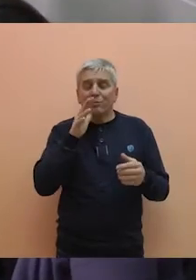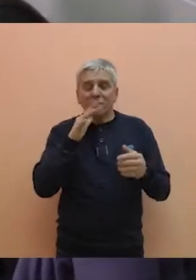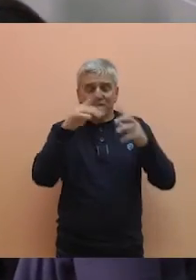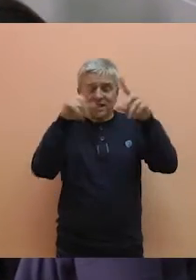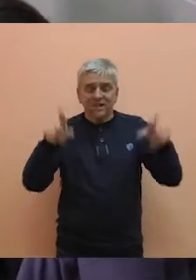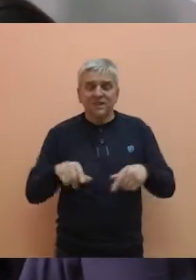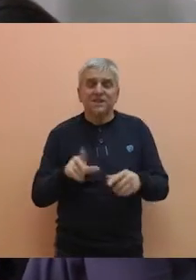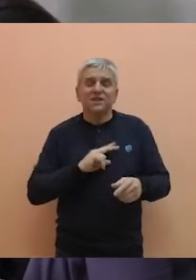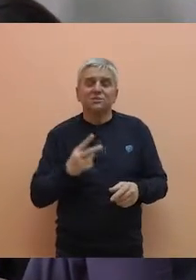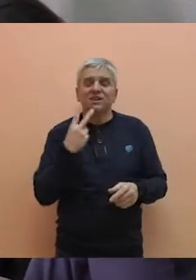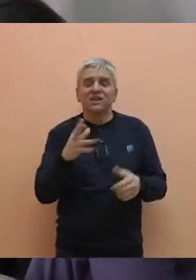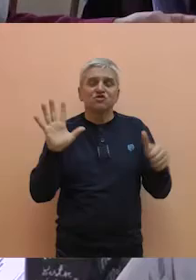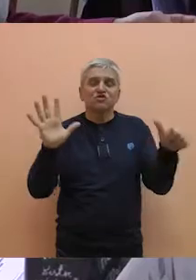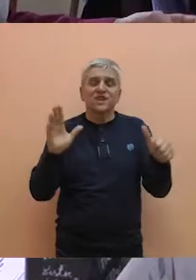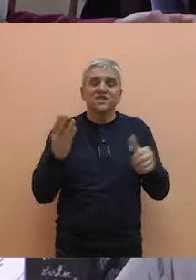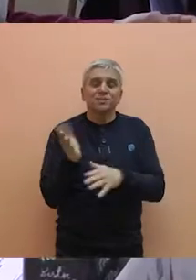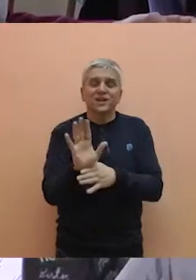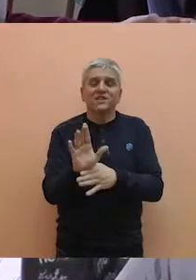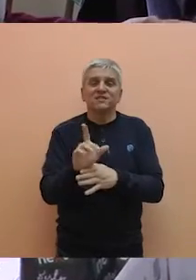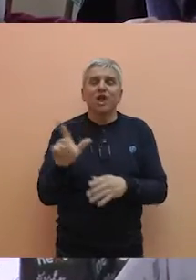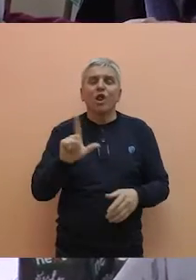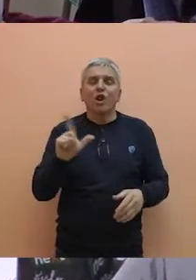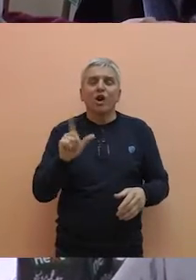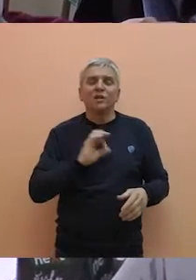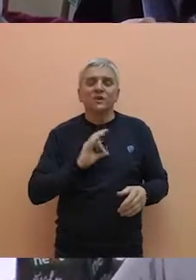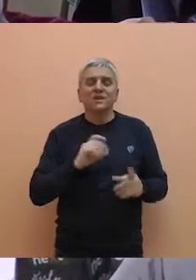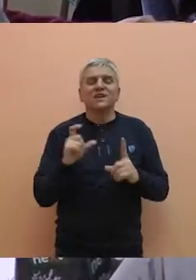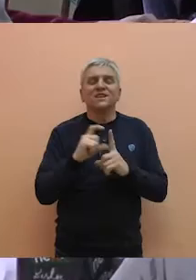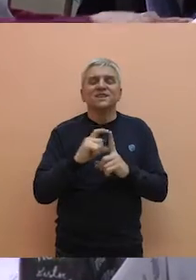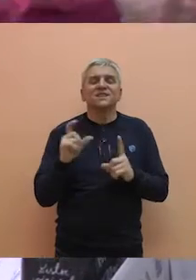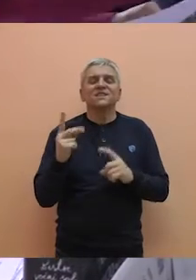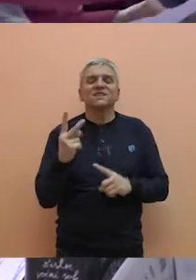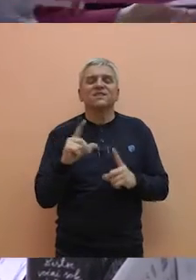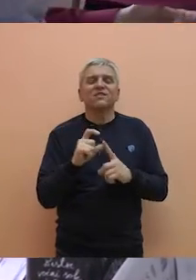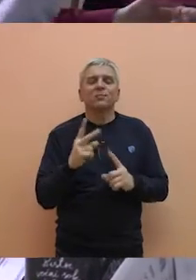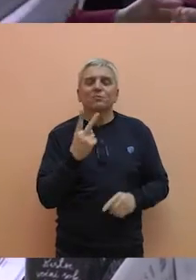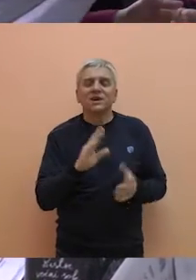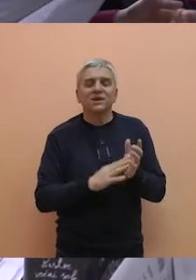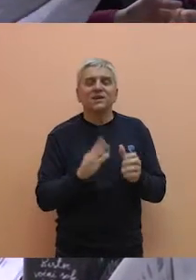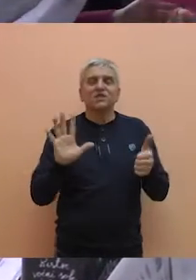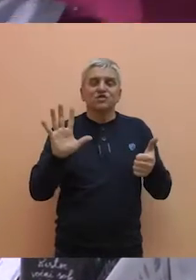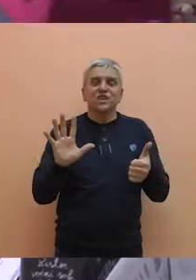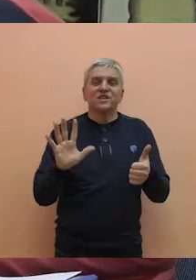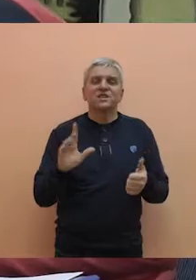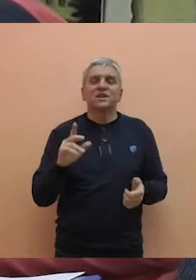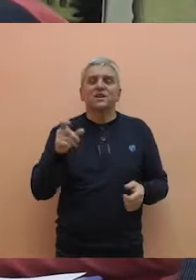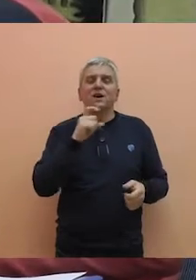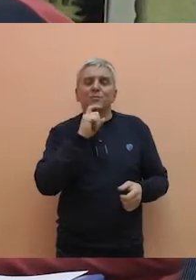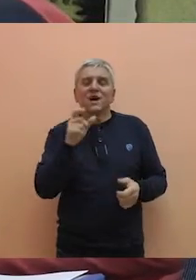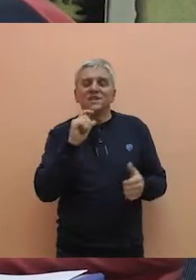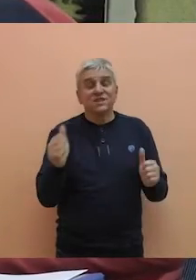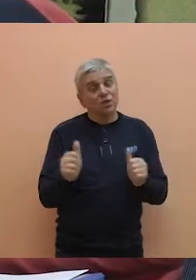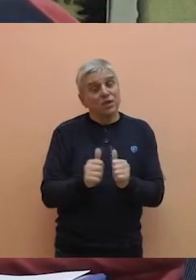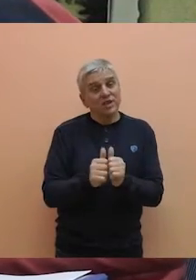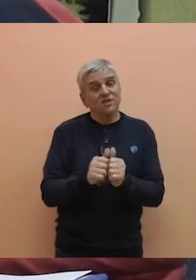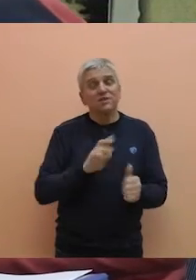26 kandidata za odbornike u lokalnom parlamentu, Demokratska stranka Vojveđanskih Mađara 6, dok stranka